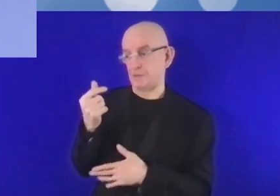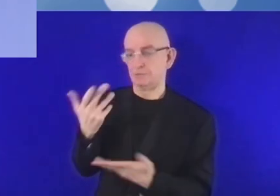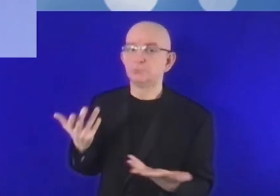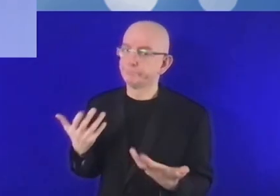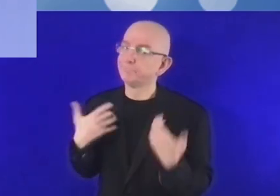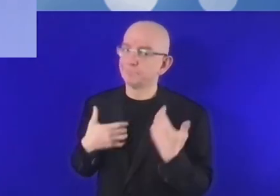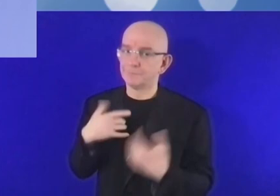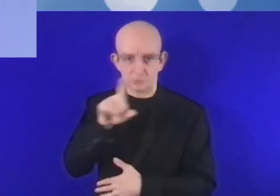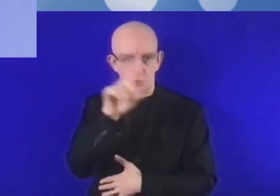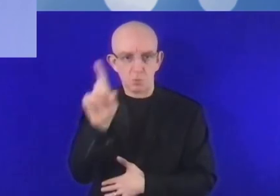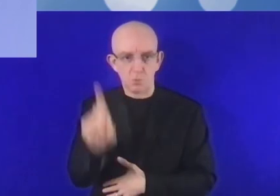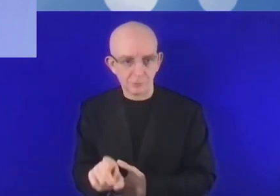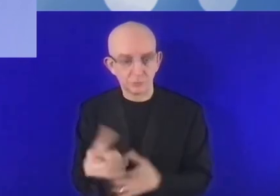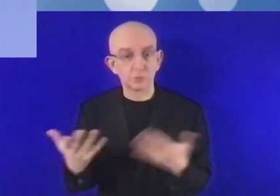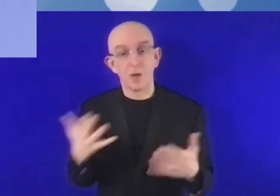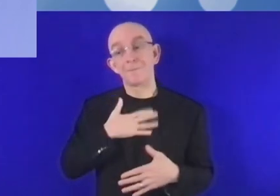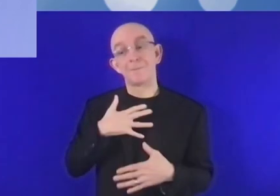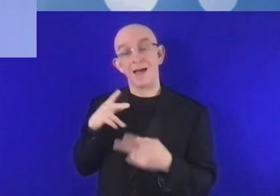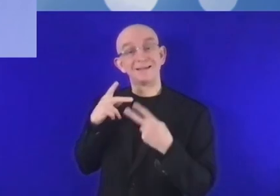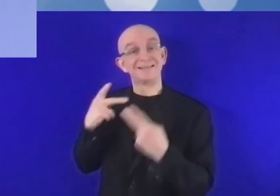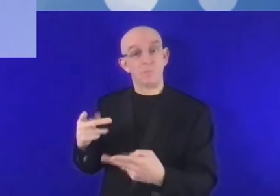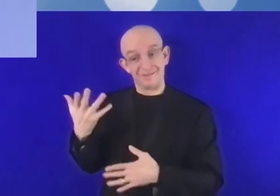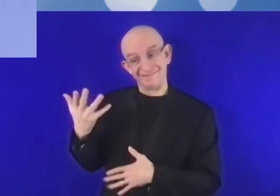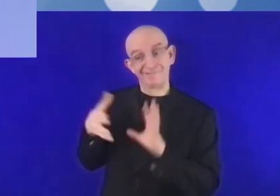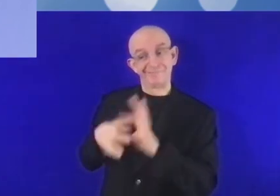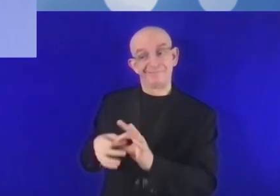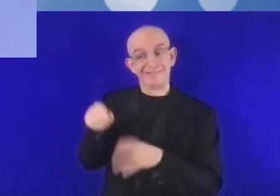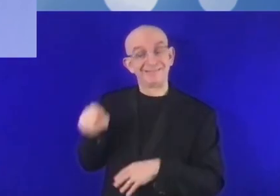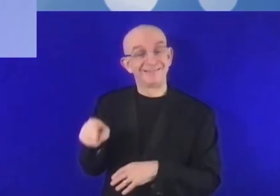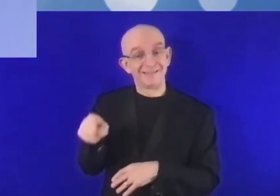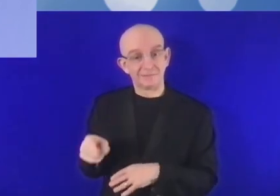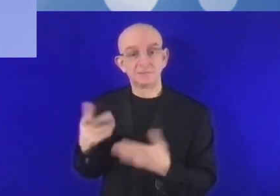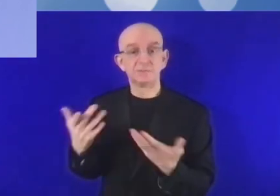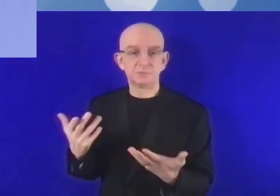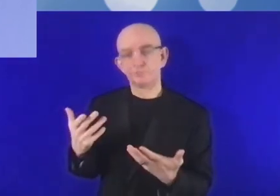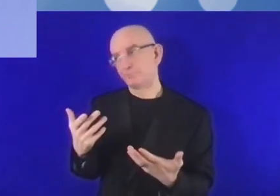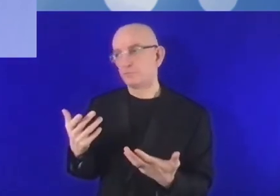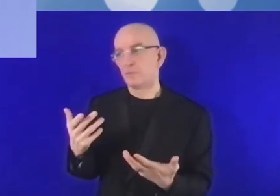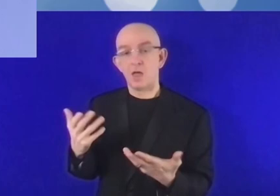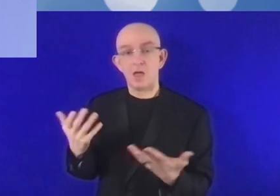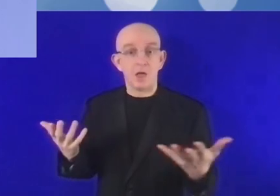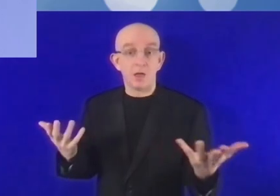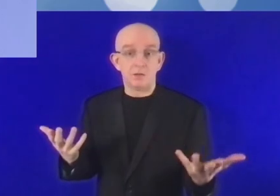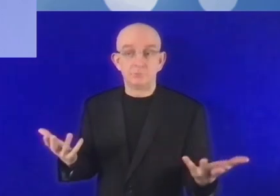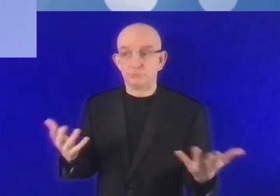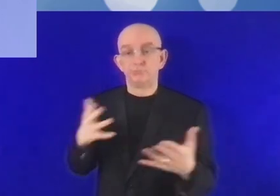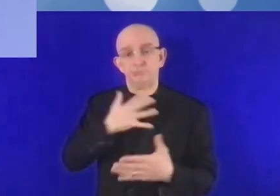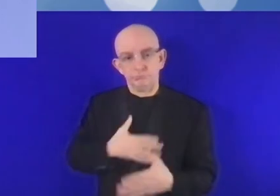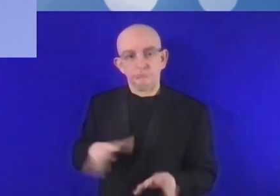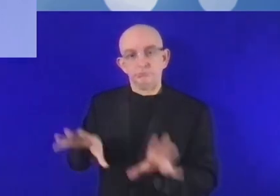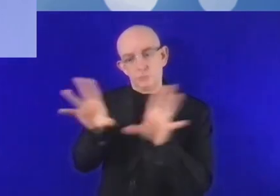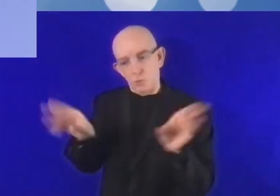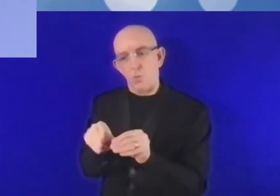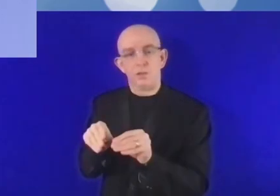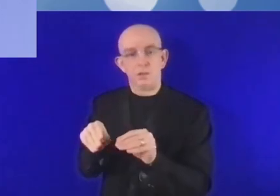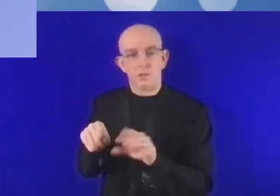l'on ne saurait... sur lequel on ne saurait faire l'impasse. Moi, je dirais que tous les modèles de financement sont importants. Ce qui est bon, ce qui est